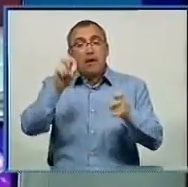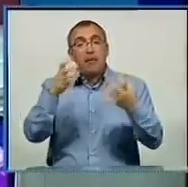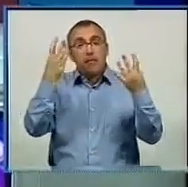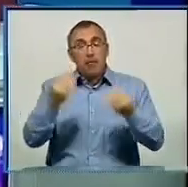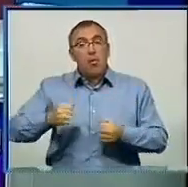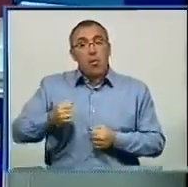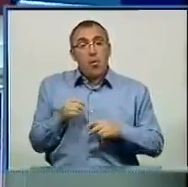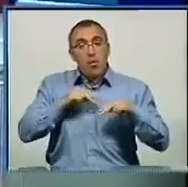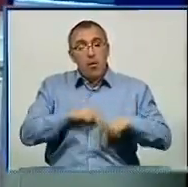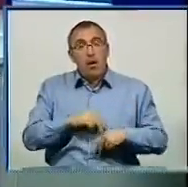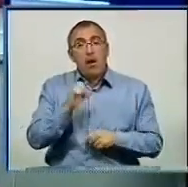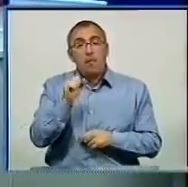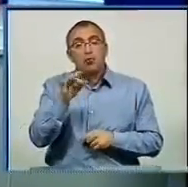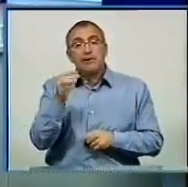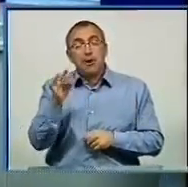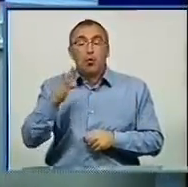із моєю колегою Анастасією Мусотенко. Дочекайтеся.